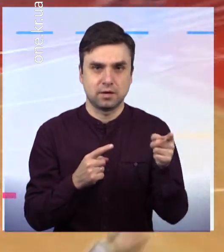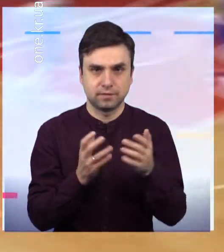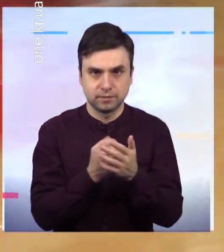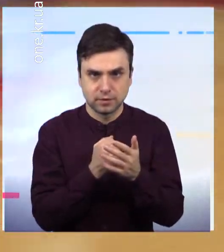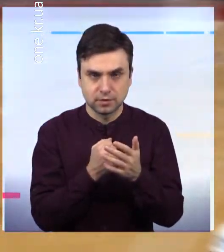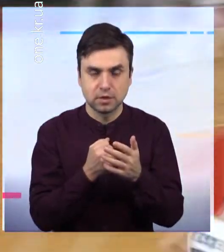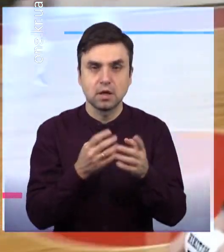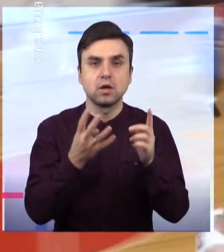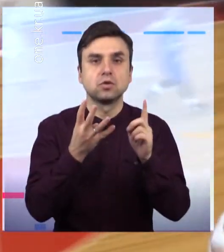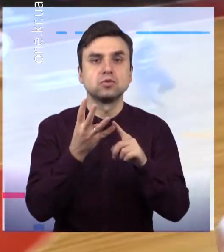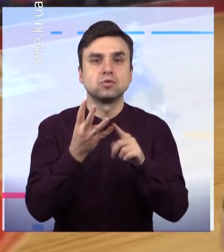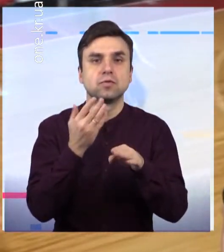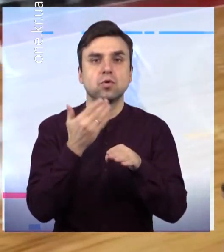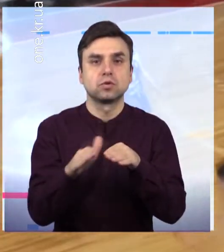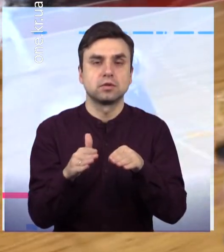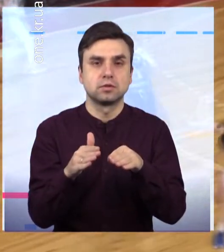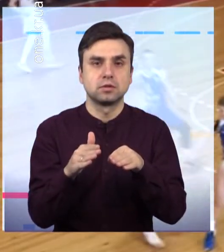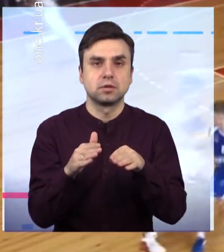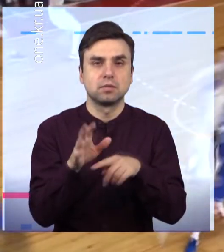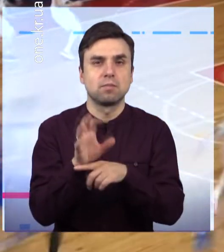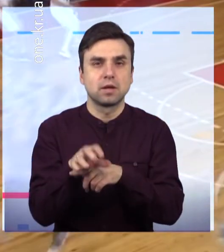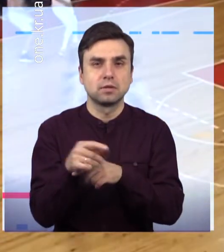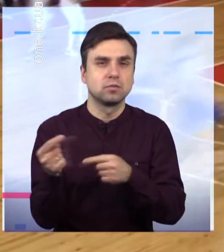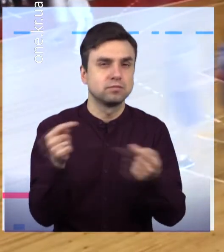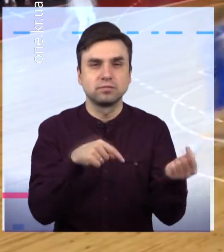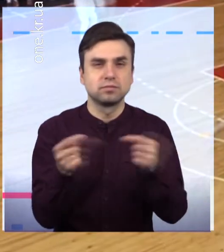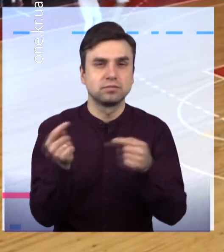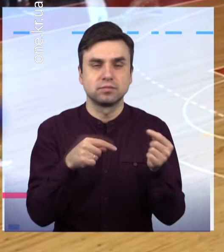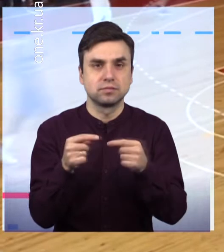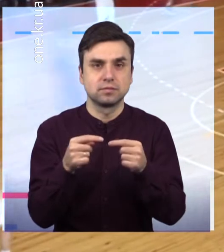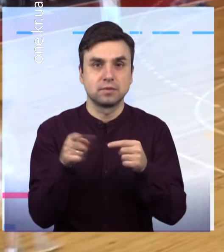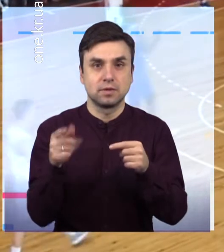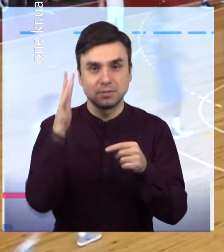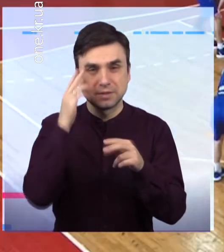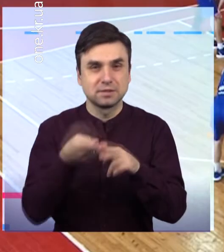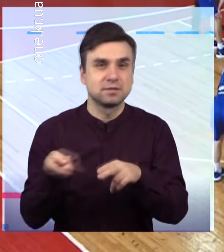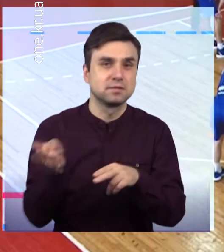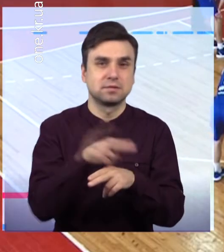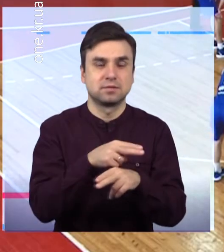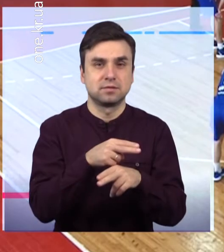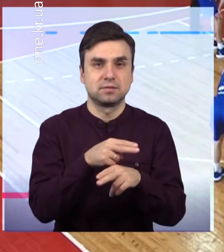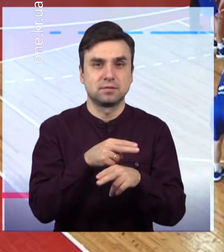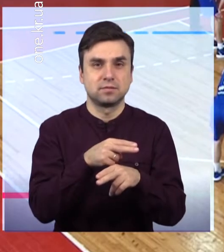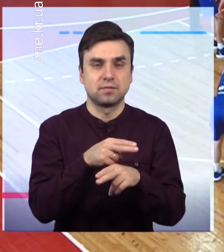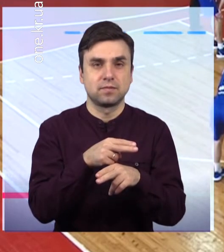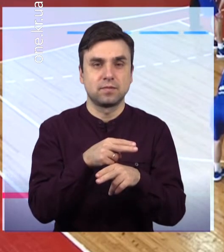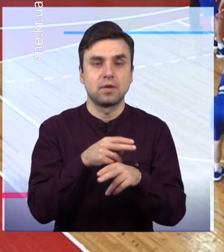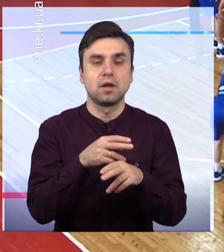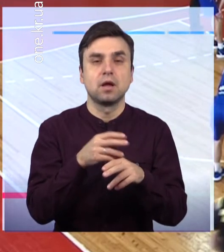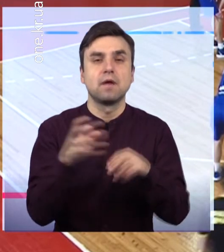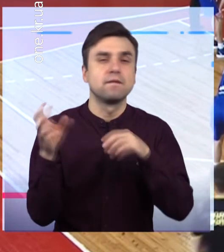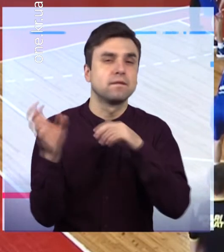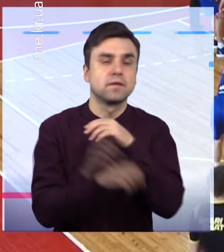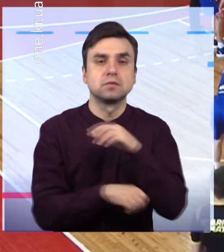В четвертій чверті криворіжські баскетболісти намагалися докорінно змінити своє становище Фінальний свисток зафіксував